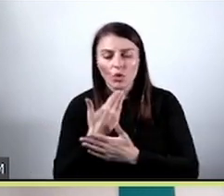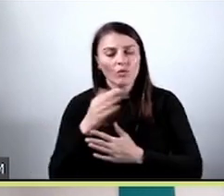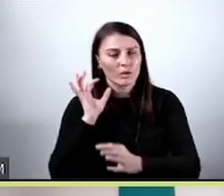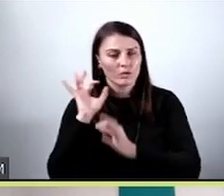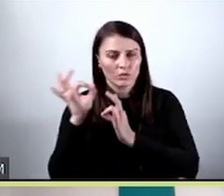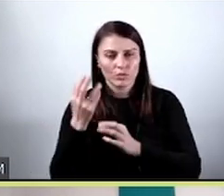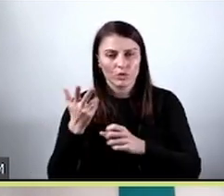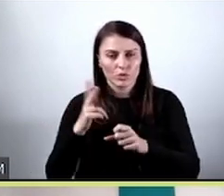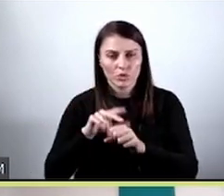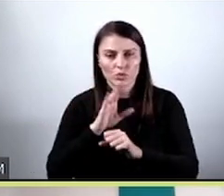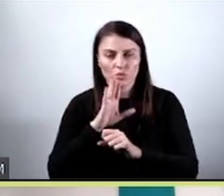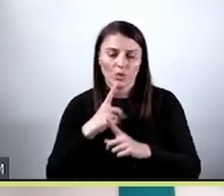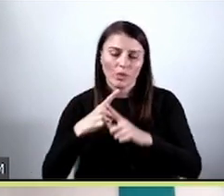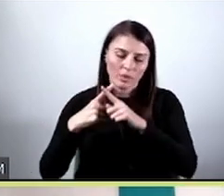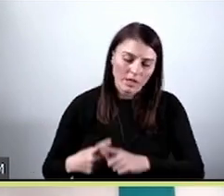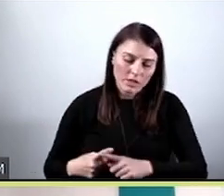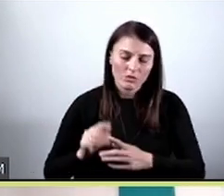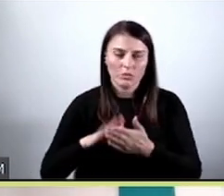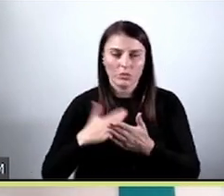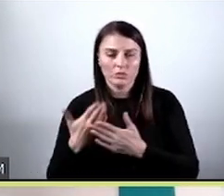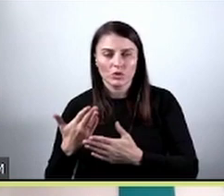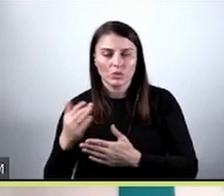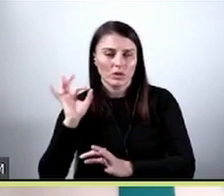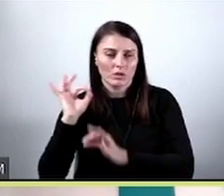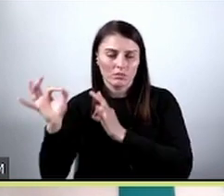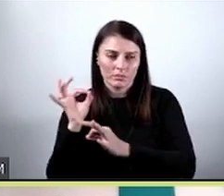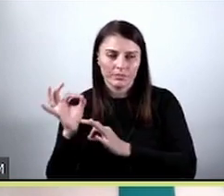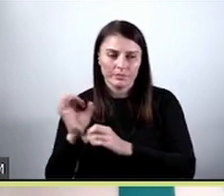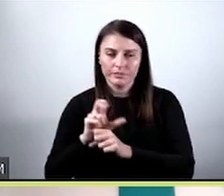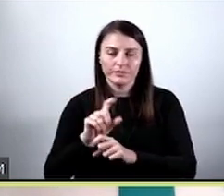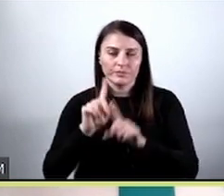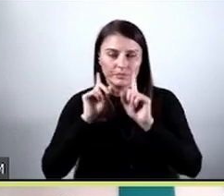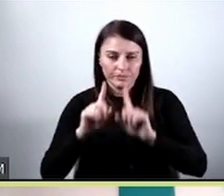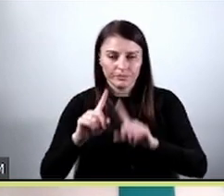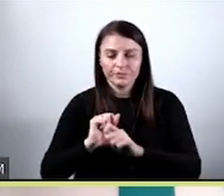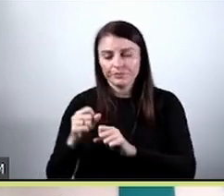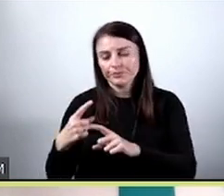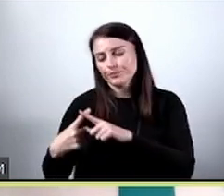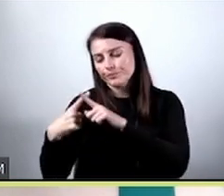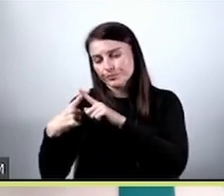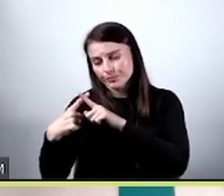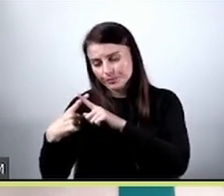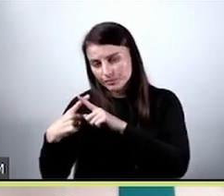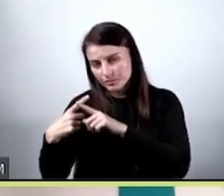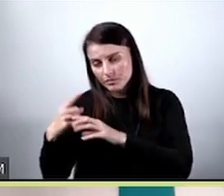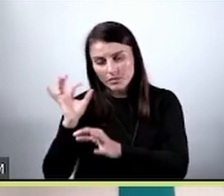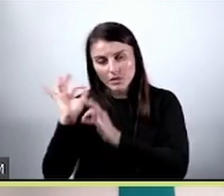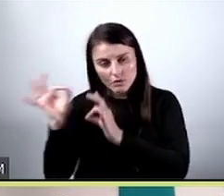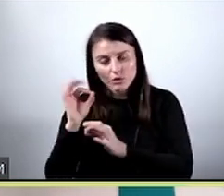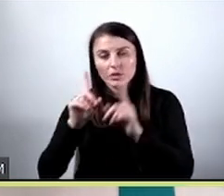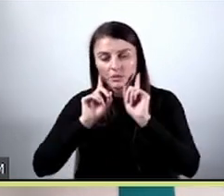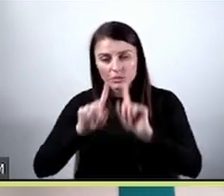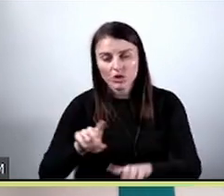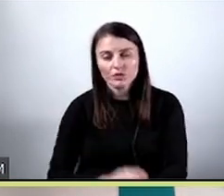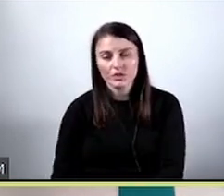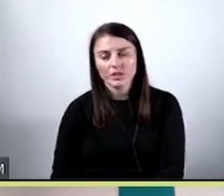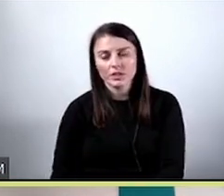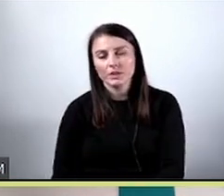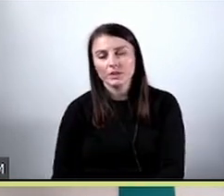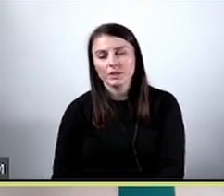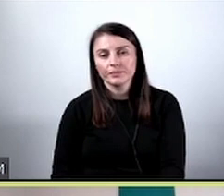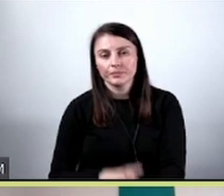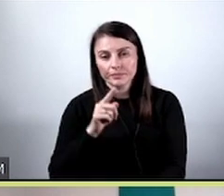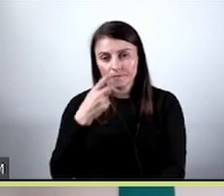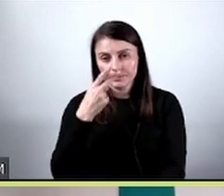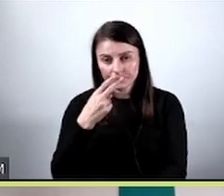które są zanymi testowymi, czy też później już danymi rzeczywistymi przy predykcji produkcyjnej. Takie przeuczenie poznają